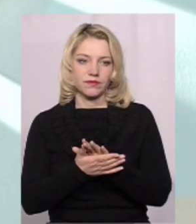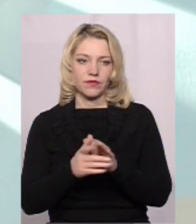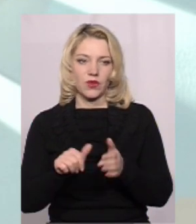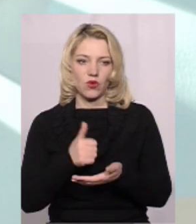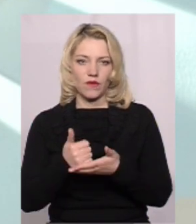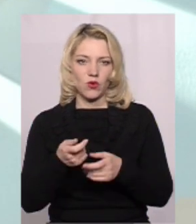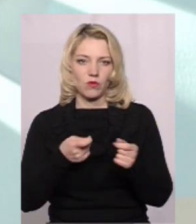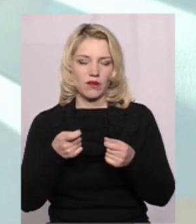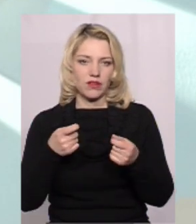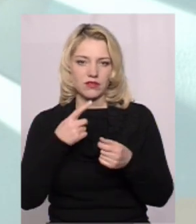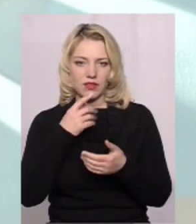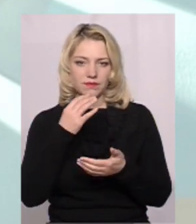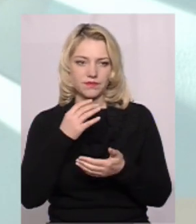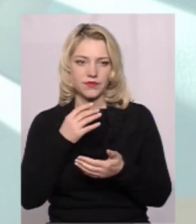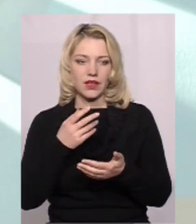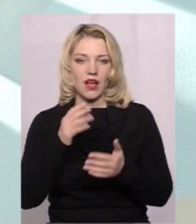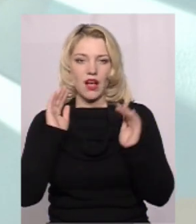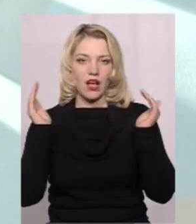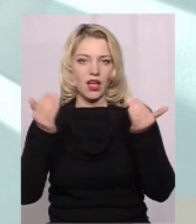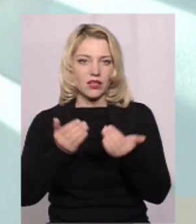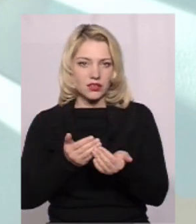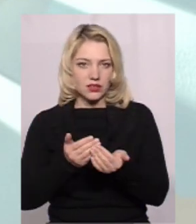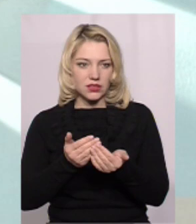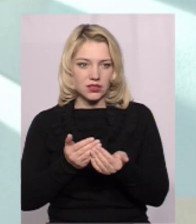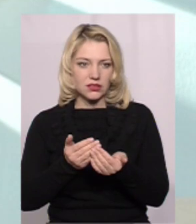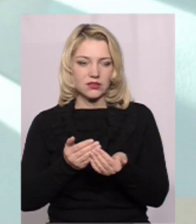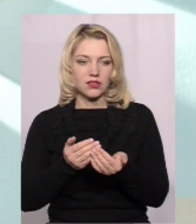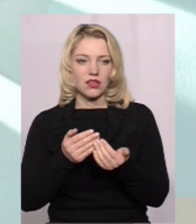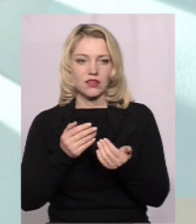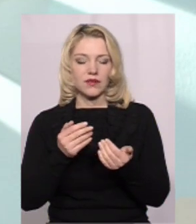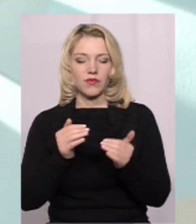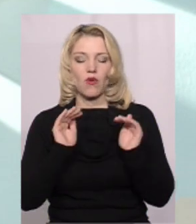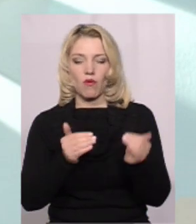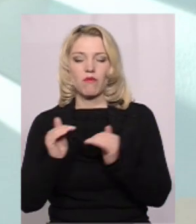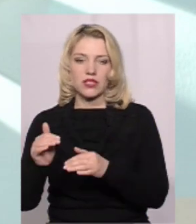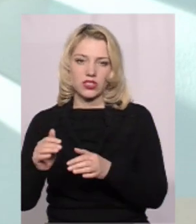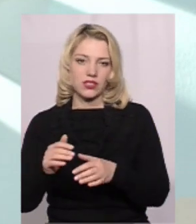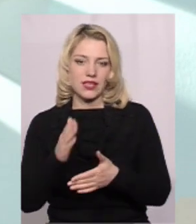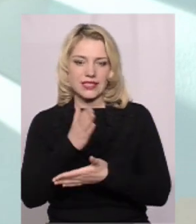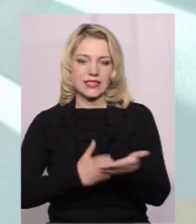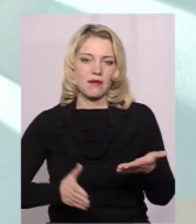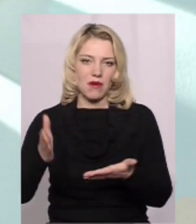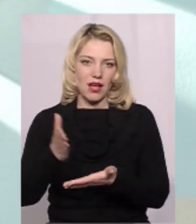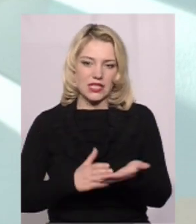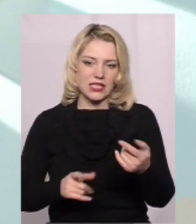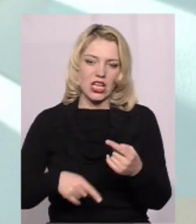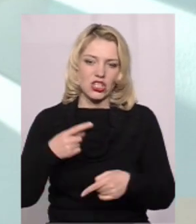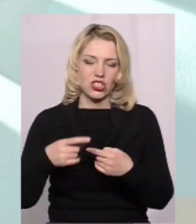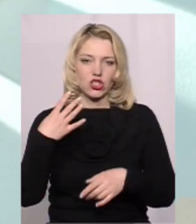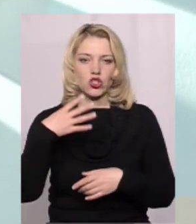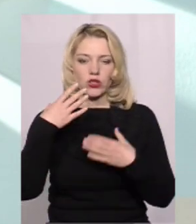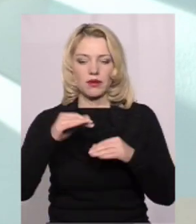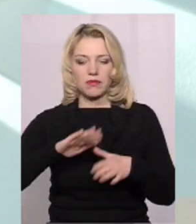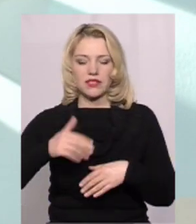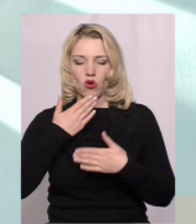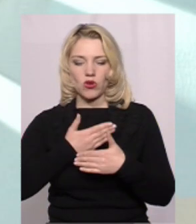управління Карантин, скажімо так, обмеження знимається через 40 днів після останнього випадку